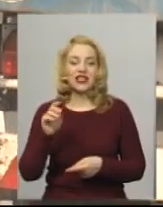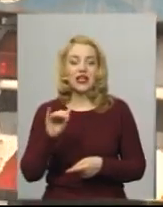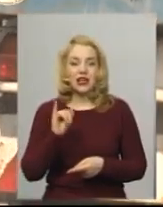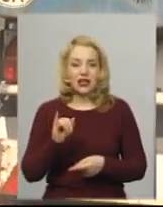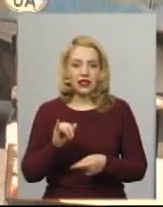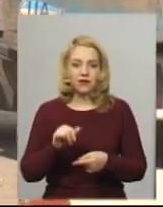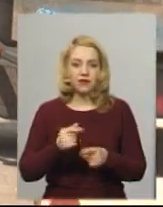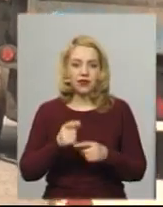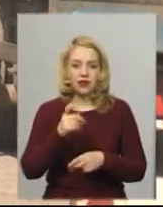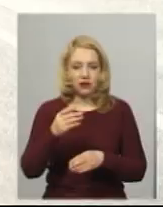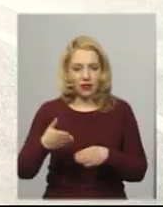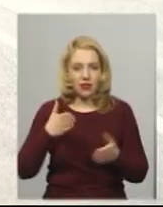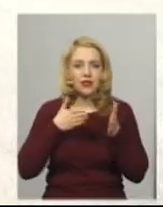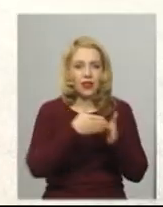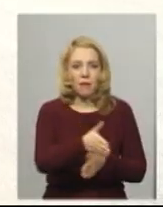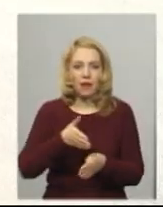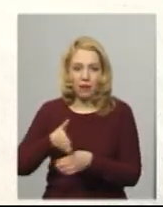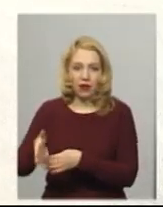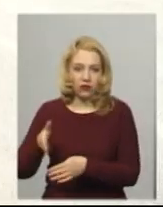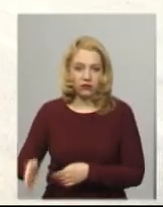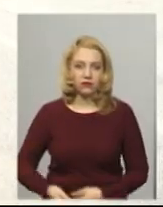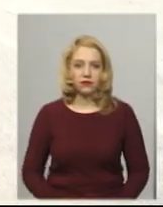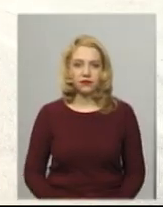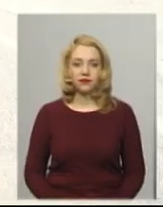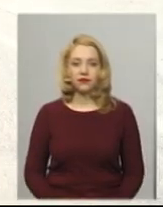Боровець, Віктор Кривий. Новини на Суспільному. Хмельницький.